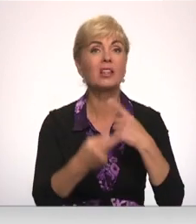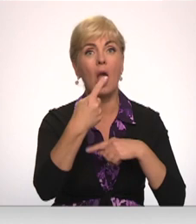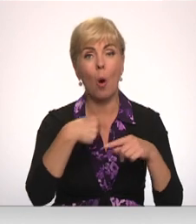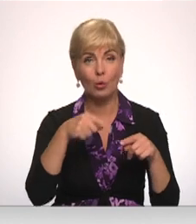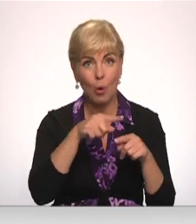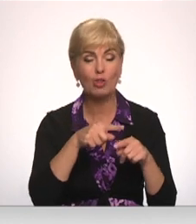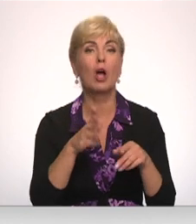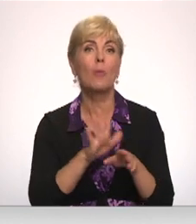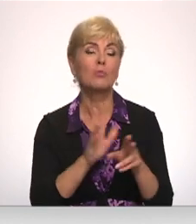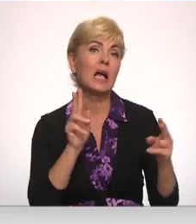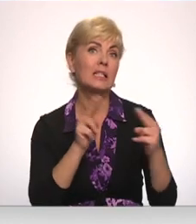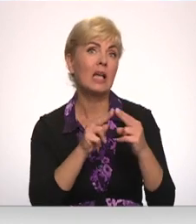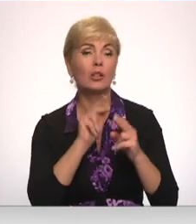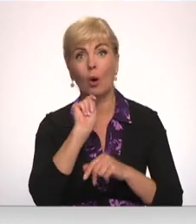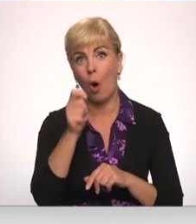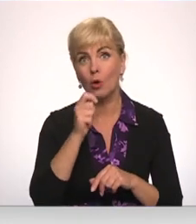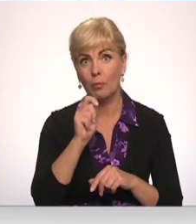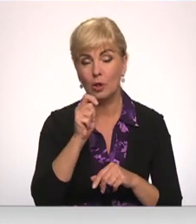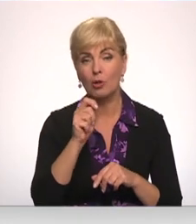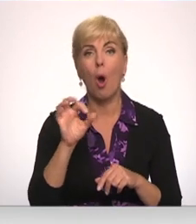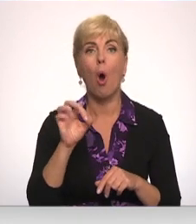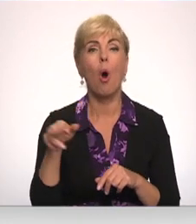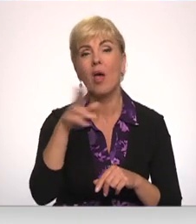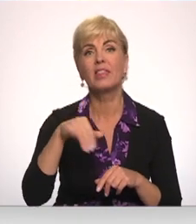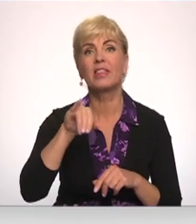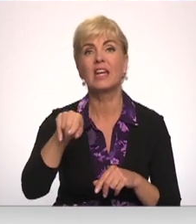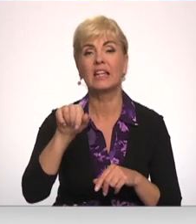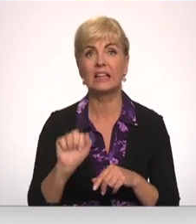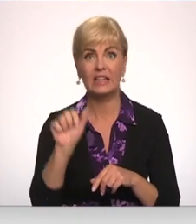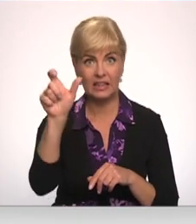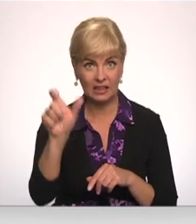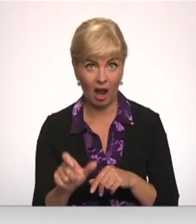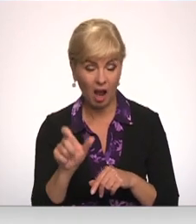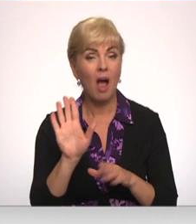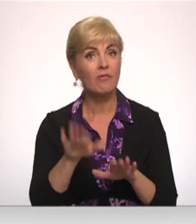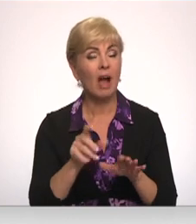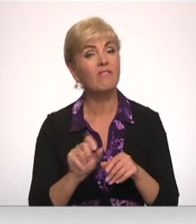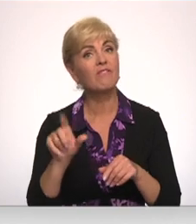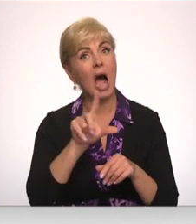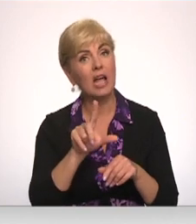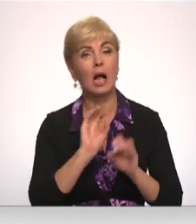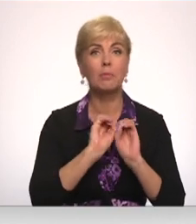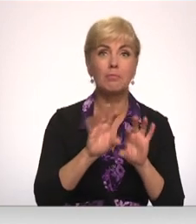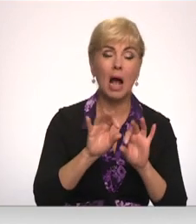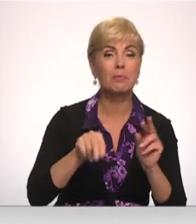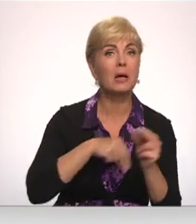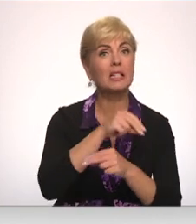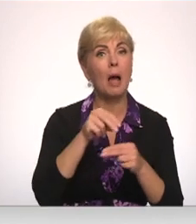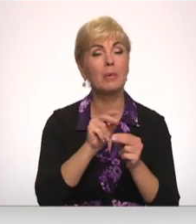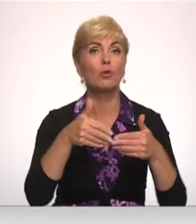dēsim sazinājušies ar mūsu korrespondenti Oditu Krenbērgu. Sveika, Odita! Vai var plašāk pastāstīt par šodienu samitā lēmto?